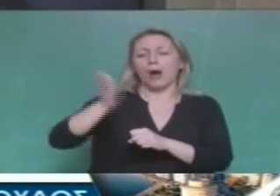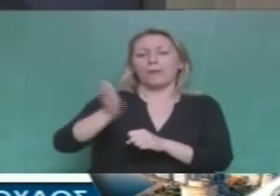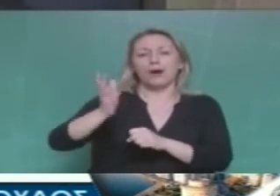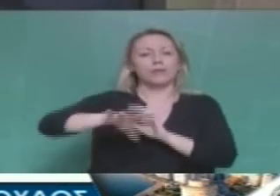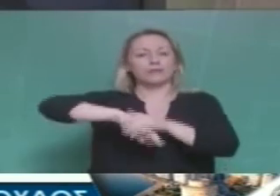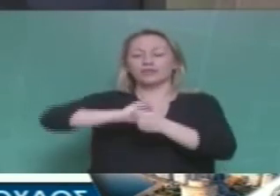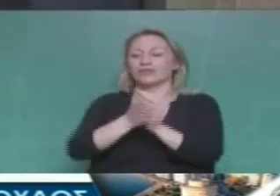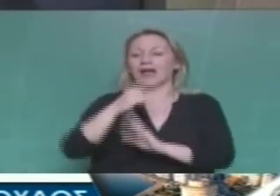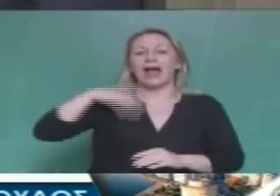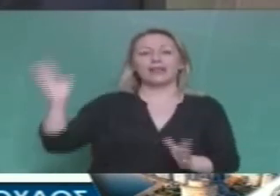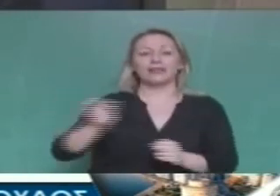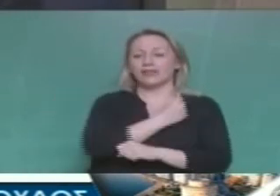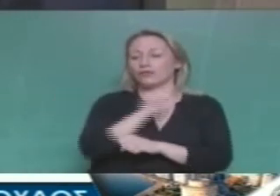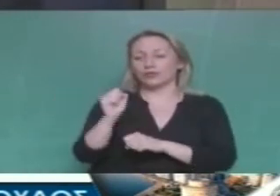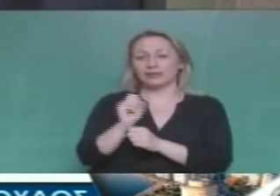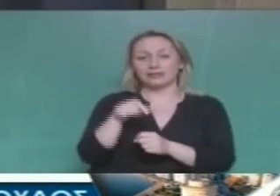που διαφωνεί